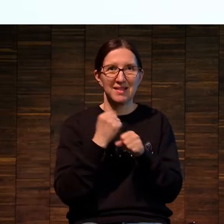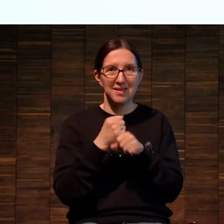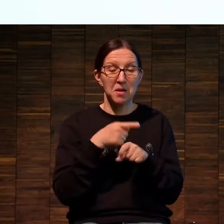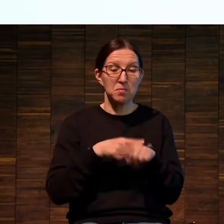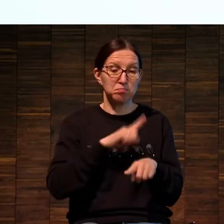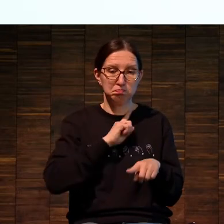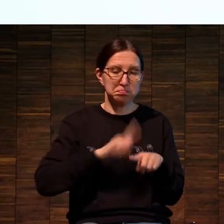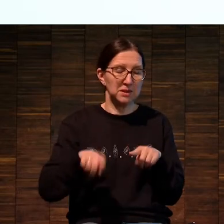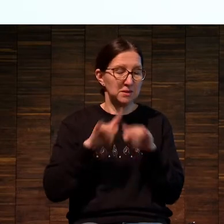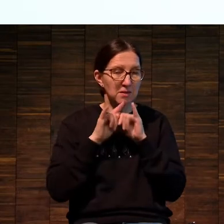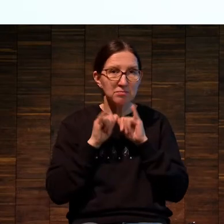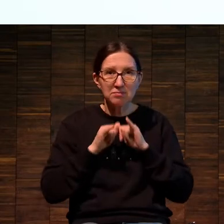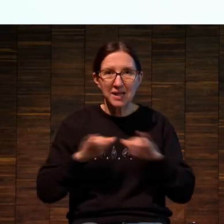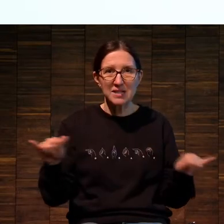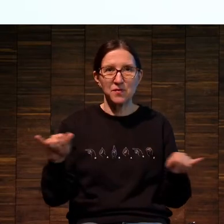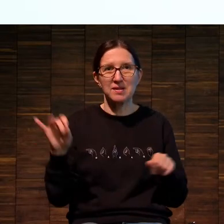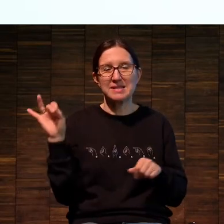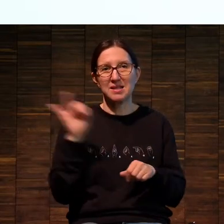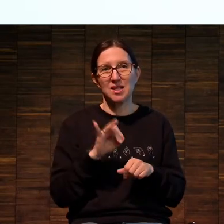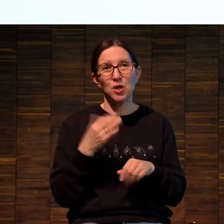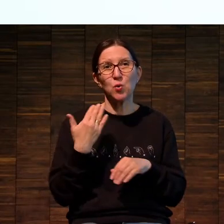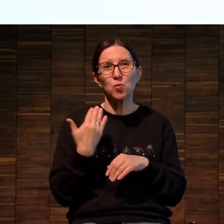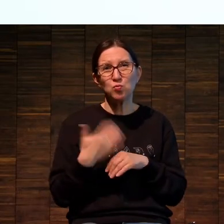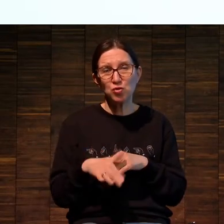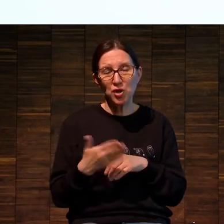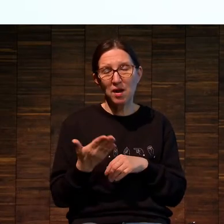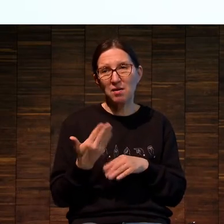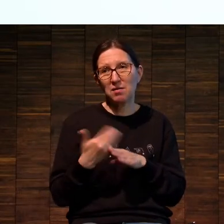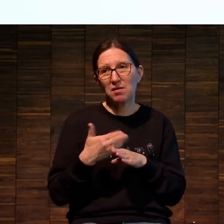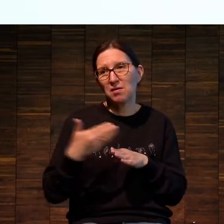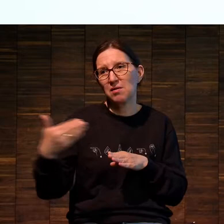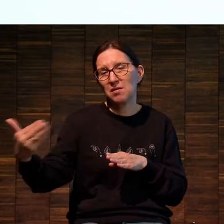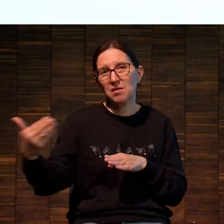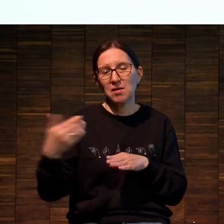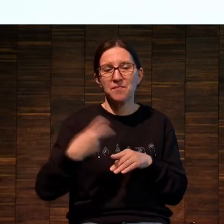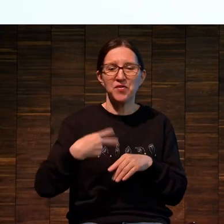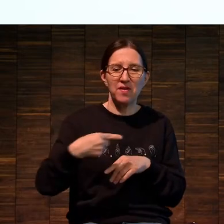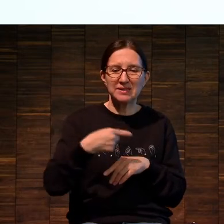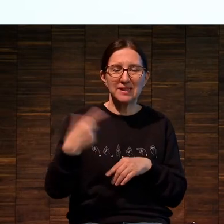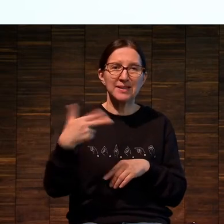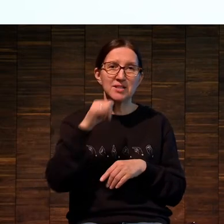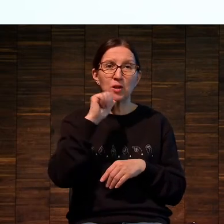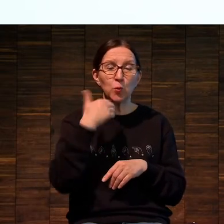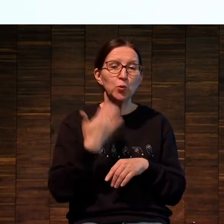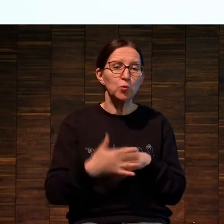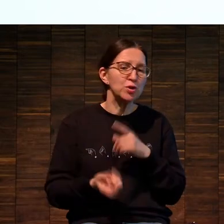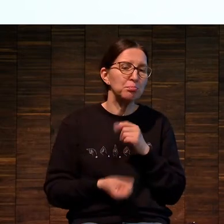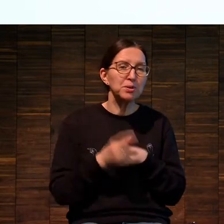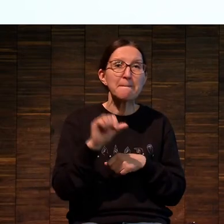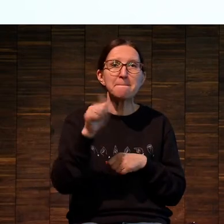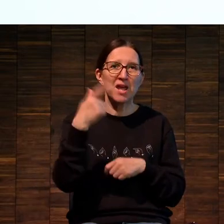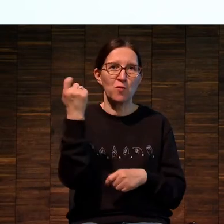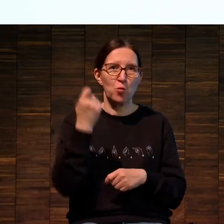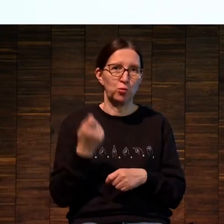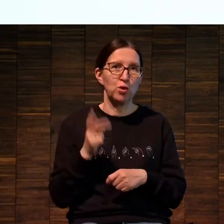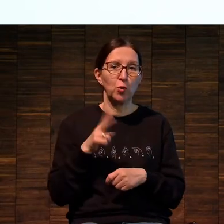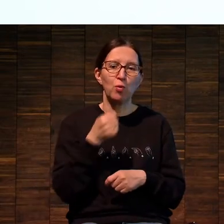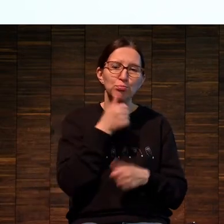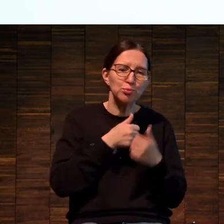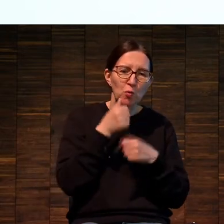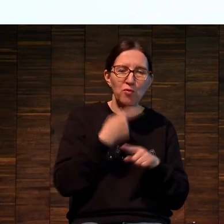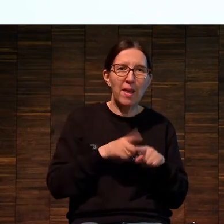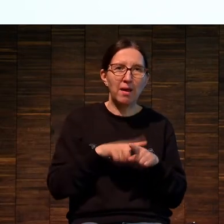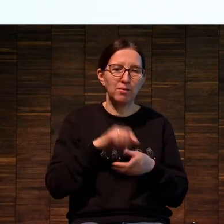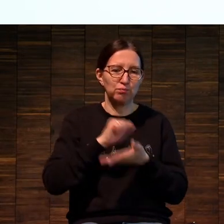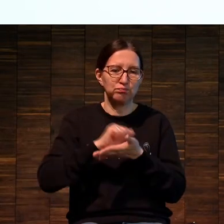быстро все это развилось, и уже там в 20-30-х годах уже появились первые художники, которые пробовали